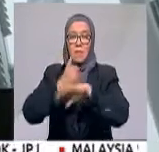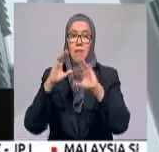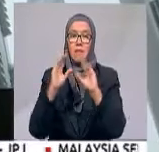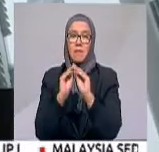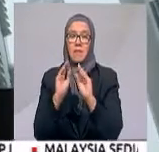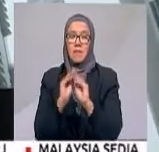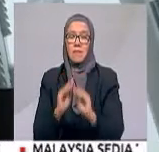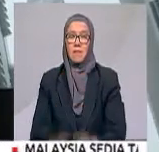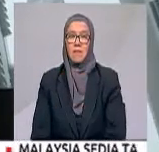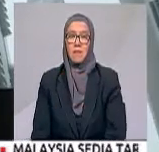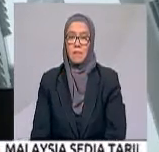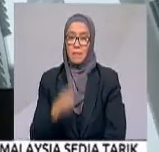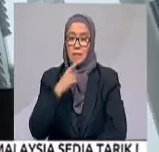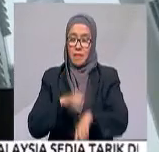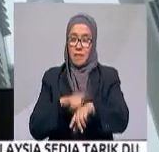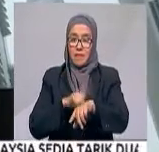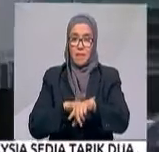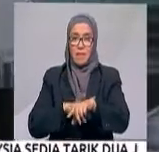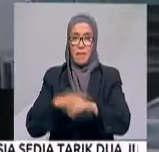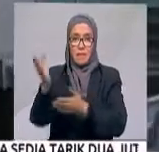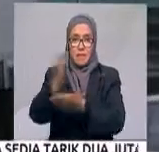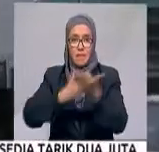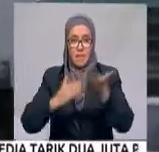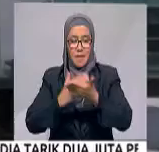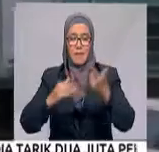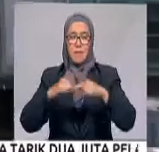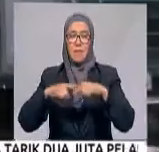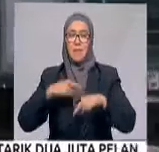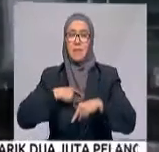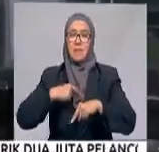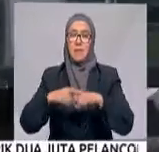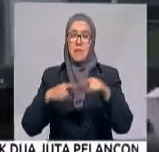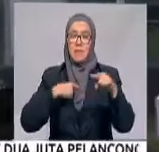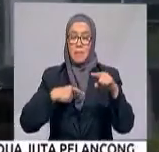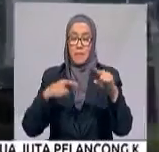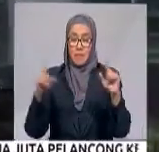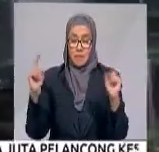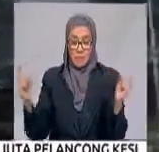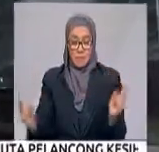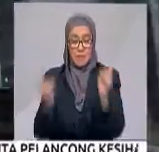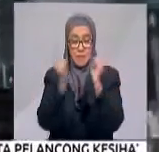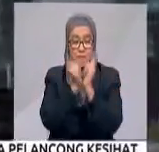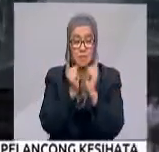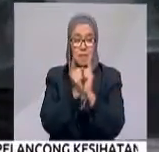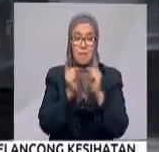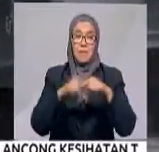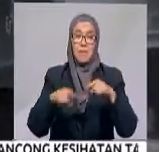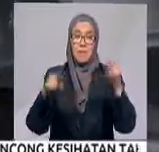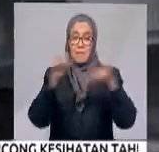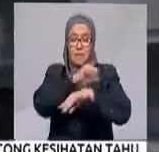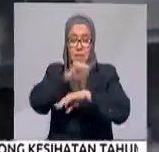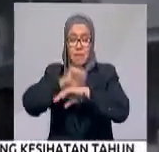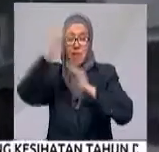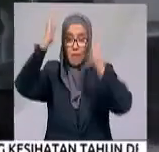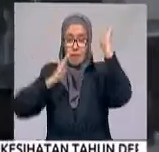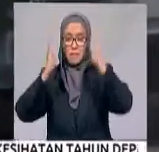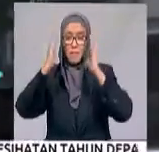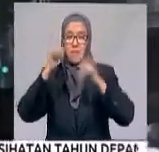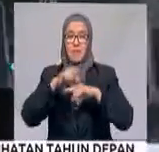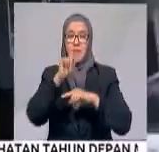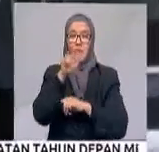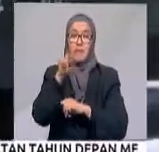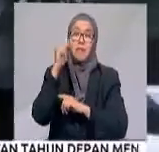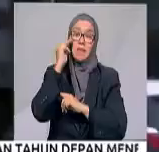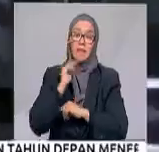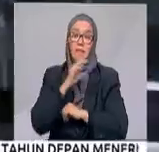Semasa sesi permukiman pemimpin Malaysia Singapura kali ke-9 April lalu, Tunduk Temahadir dan Perdana Menteri